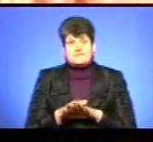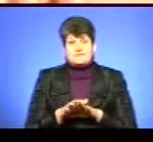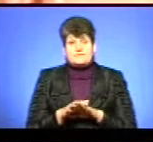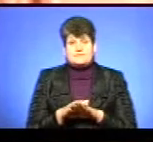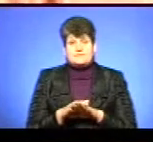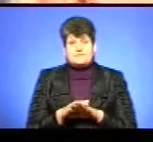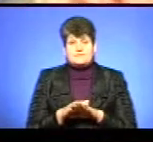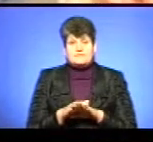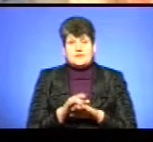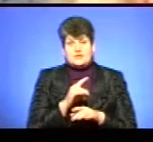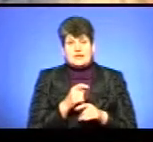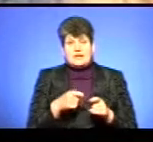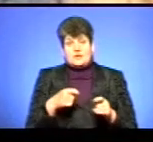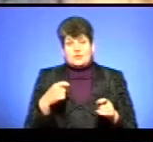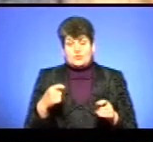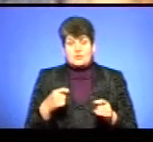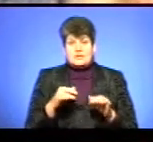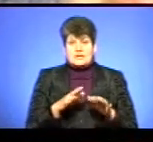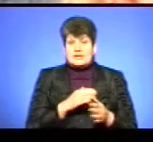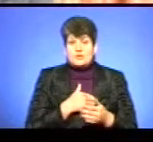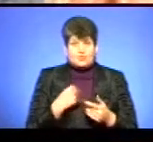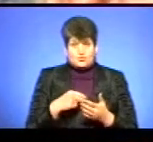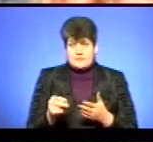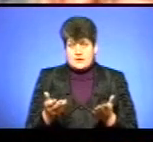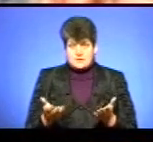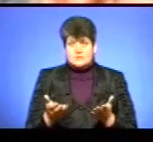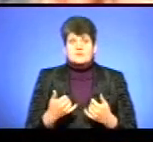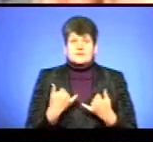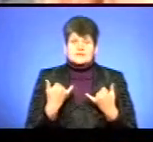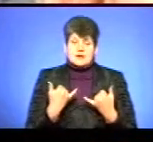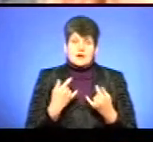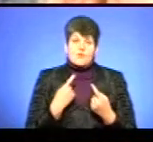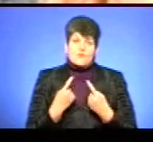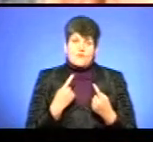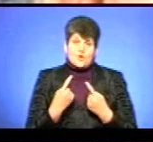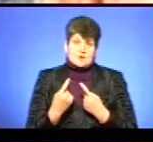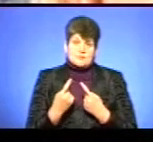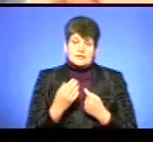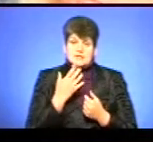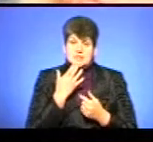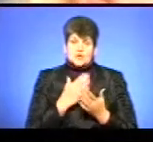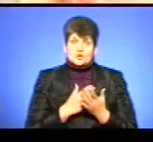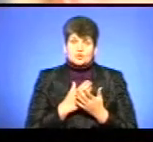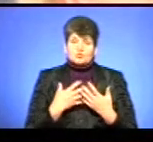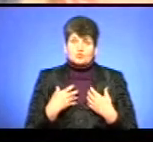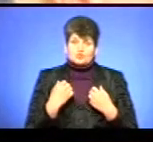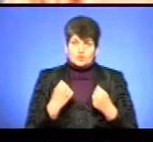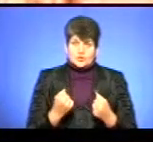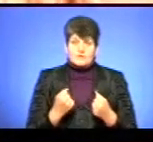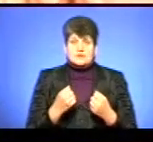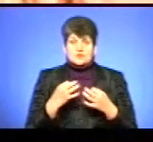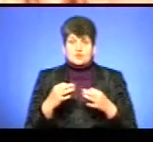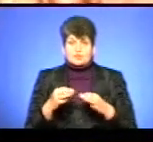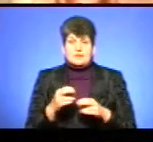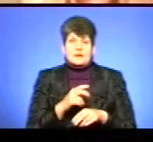вони гальмують процес і не хочуть закуповувати. Ми зараз говоримо з Національною службою здоров'я і з доступними